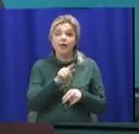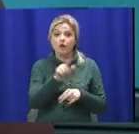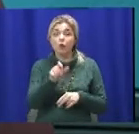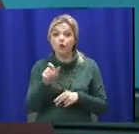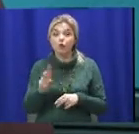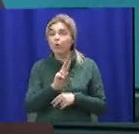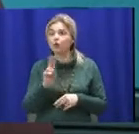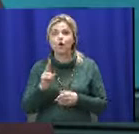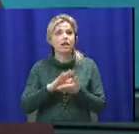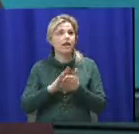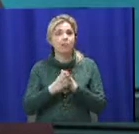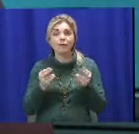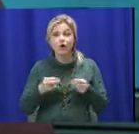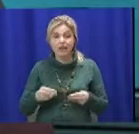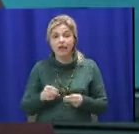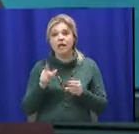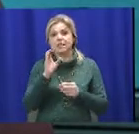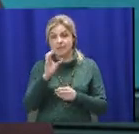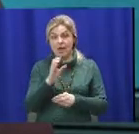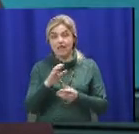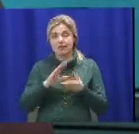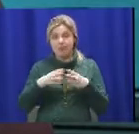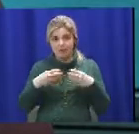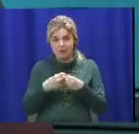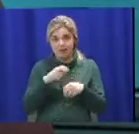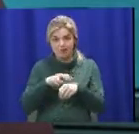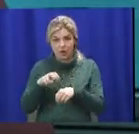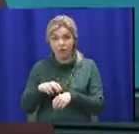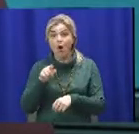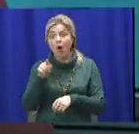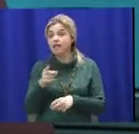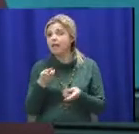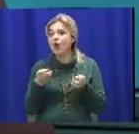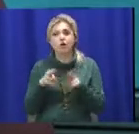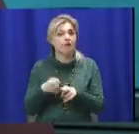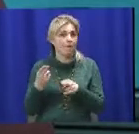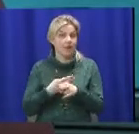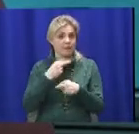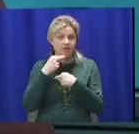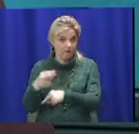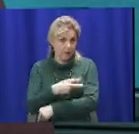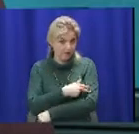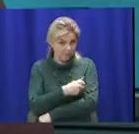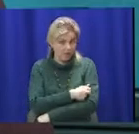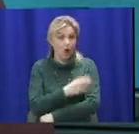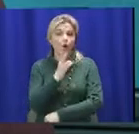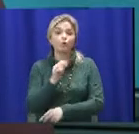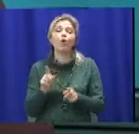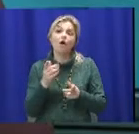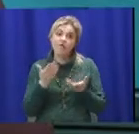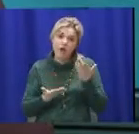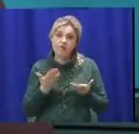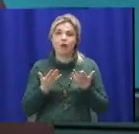договор з семейним врачом, вони не окажуться без медицинської допомоги. Але вполне можна, вони будуть оплачувати